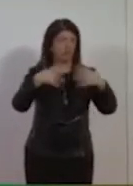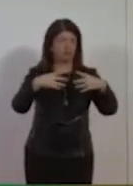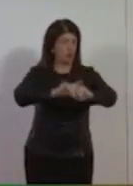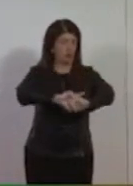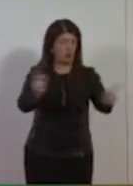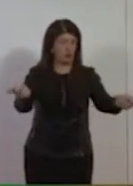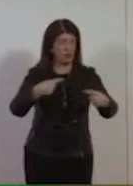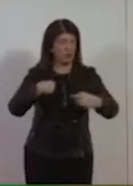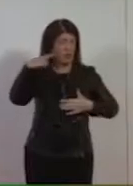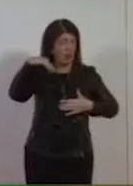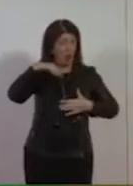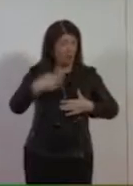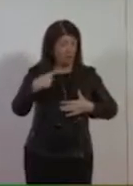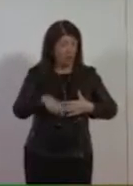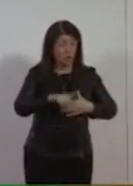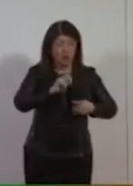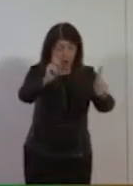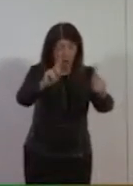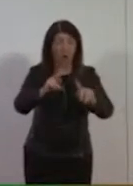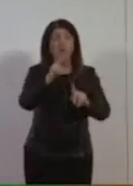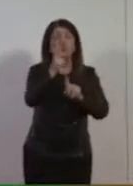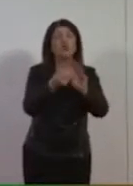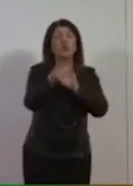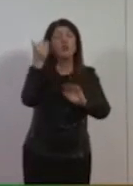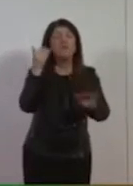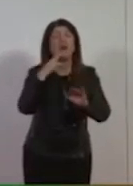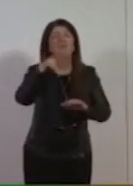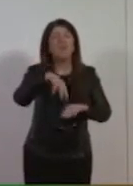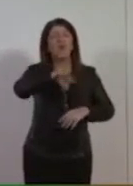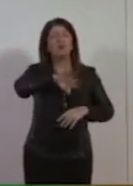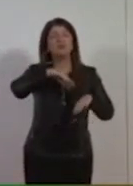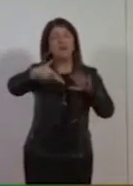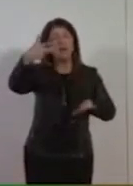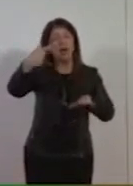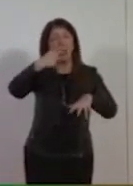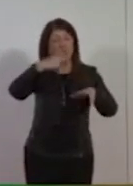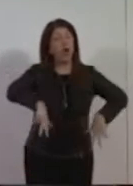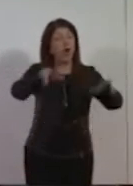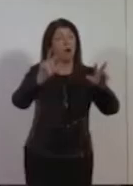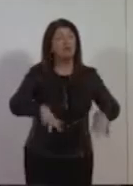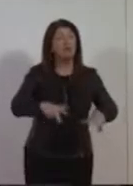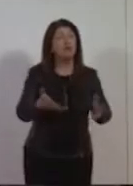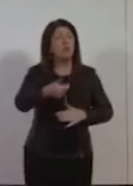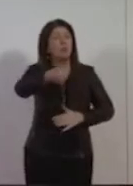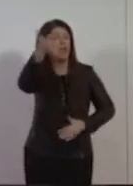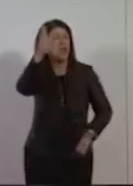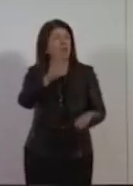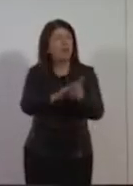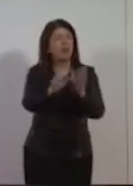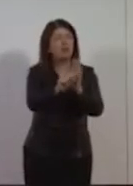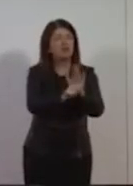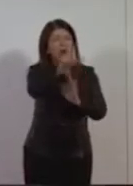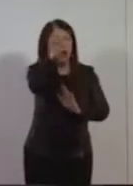convinto che sia così. Guardate che due giorni fa il Senato ha approvato per la prima volta nella storia di questo